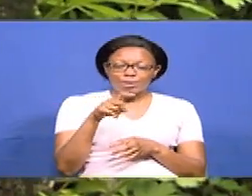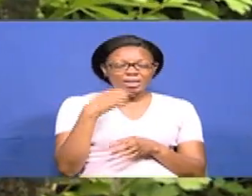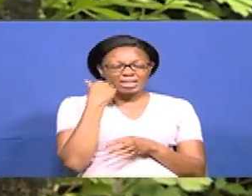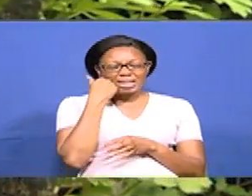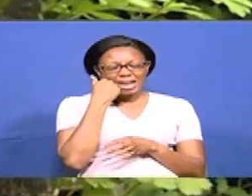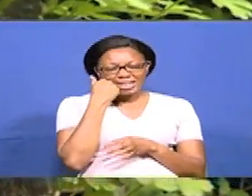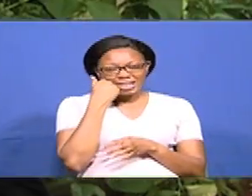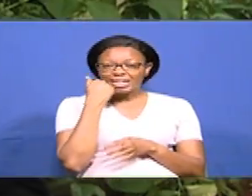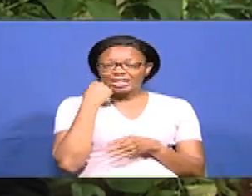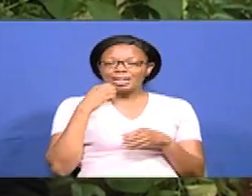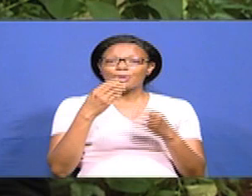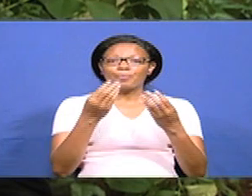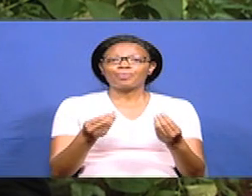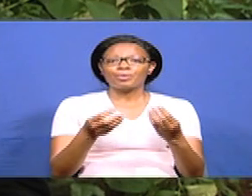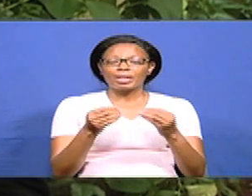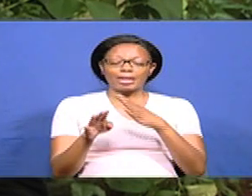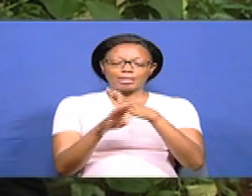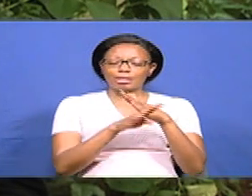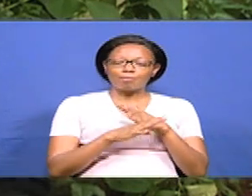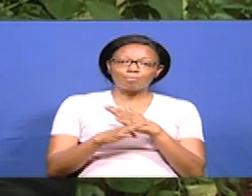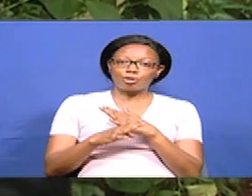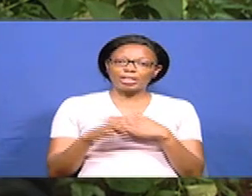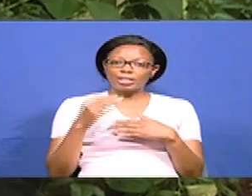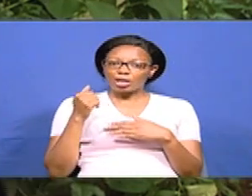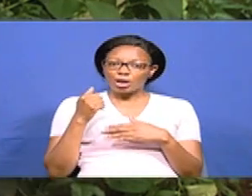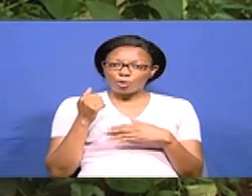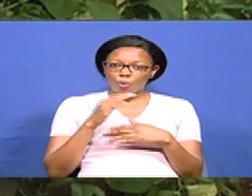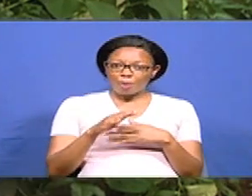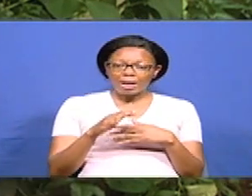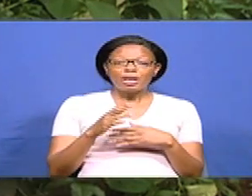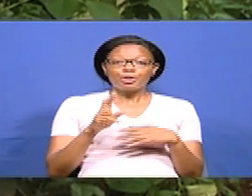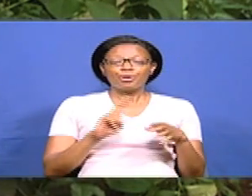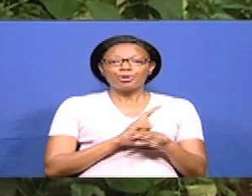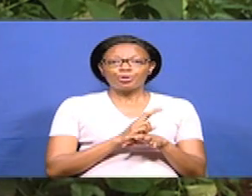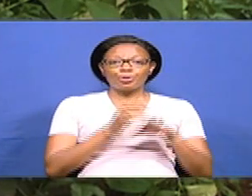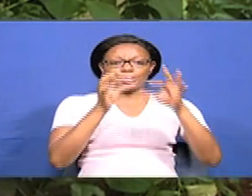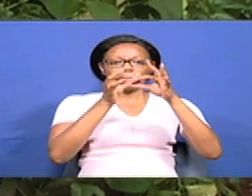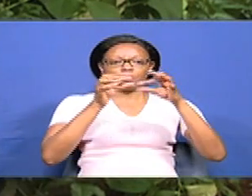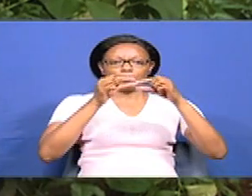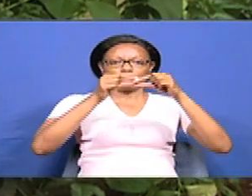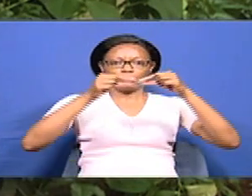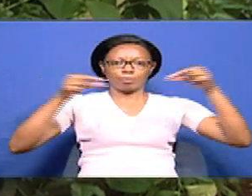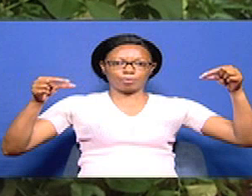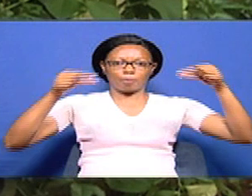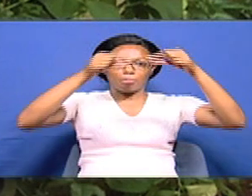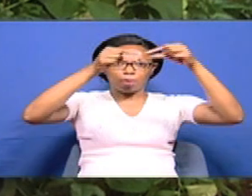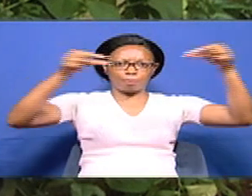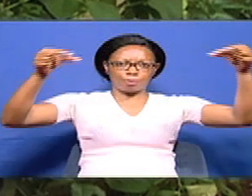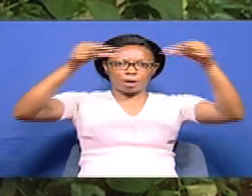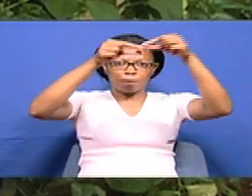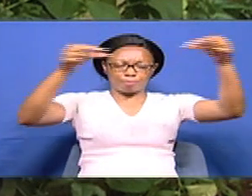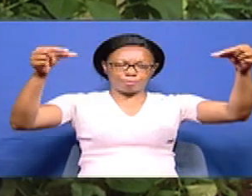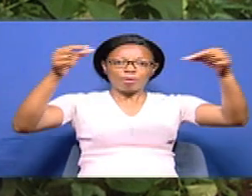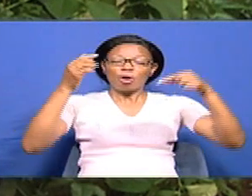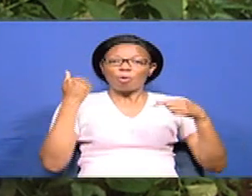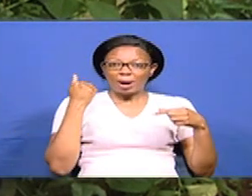kero kubwa. Sababu utumia mchanga na yoyo systemo naikajuhu na tumia vertical farming. Tasa akuna, majo